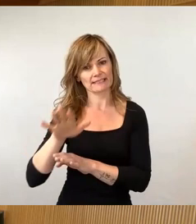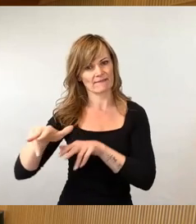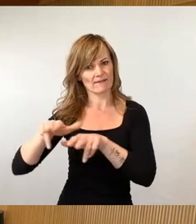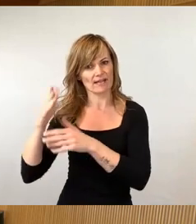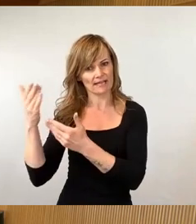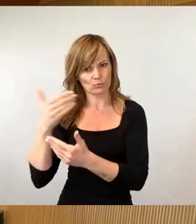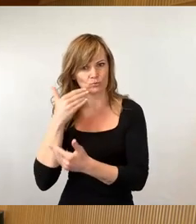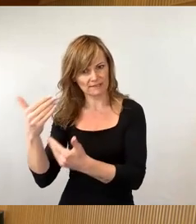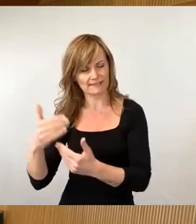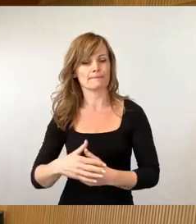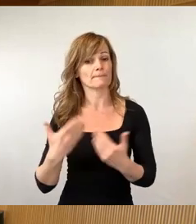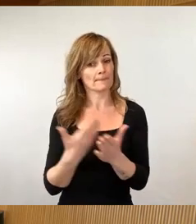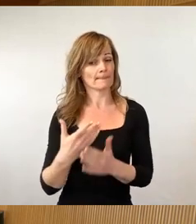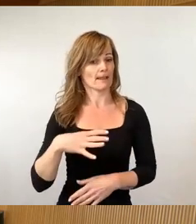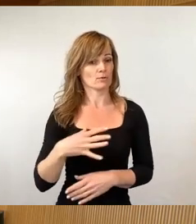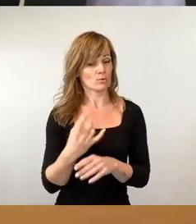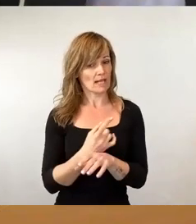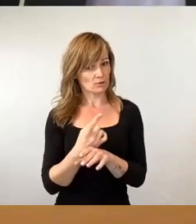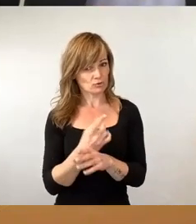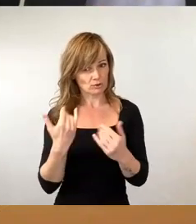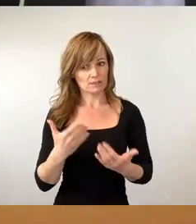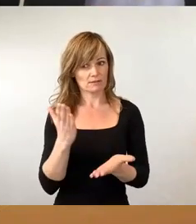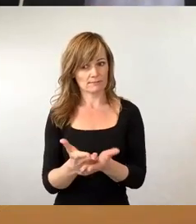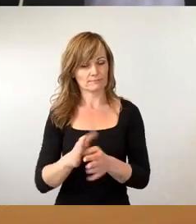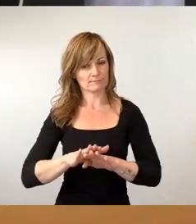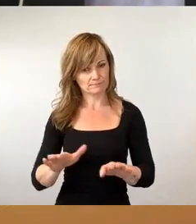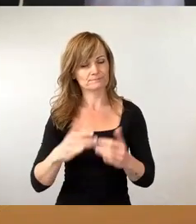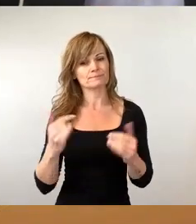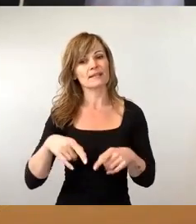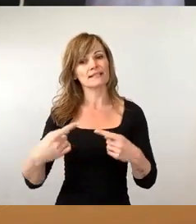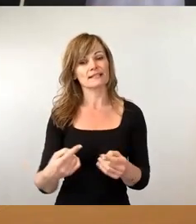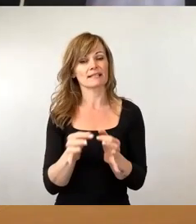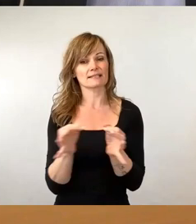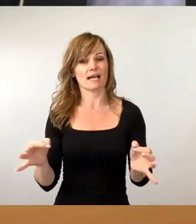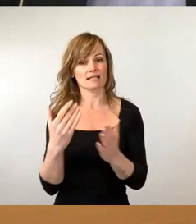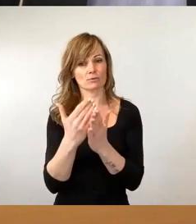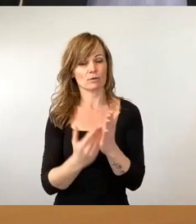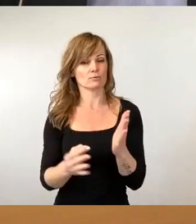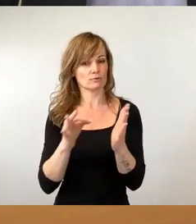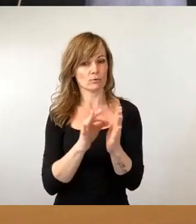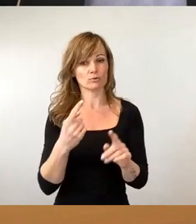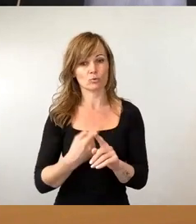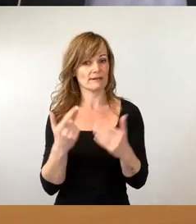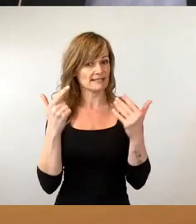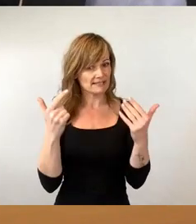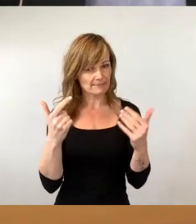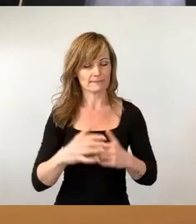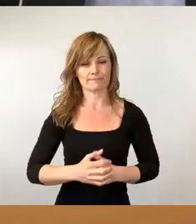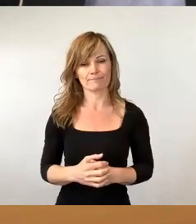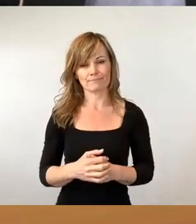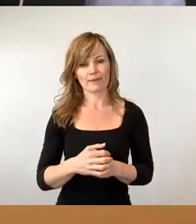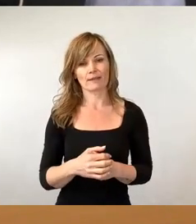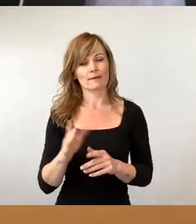aktuelle Stunde beendet. Kommen wir zum nächsten Tagesordnungspunkt. Das ist Nummer 7, Bestimmung der Ausschussgröße gemäß